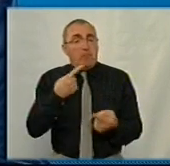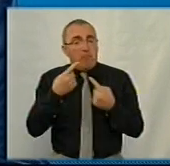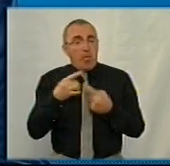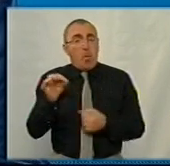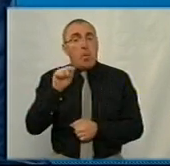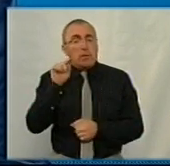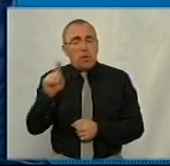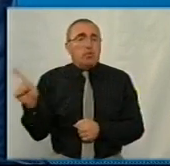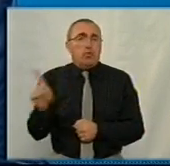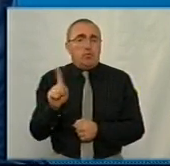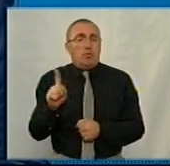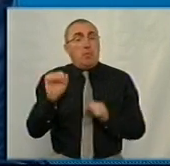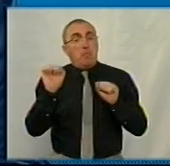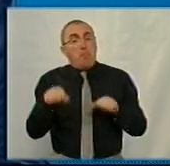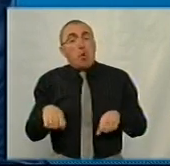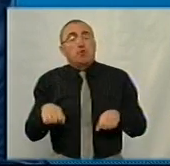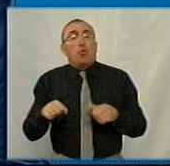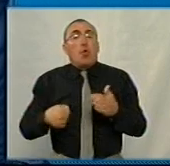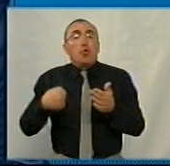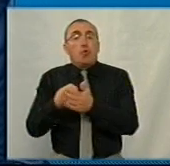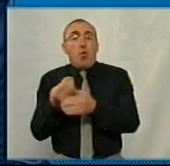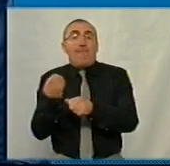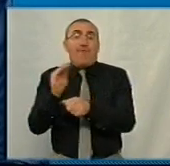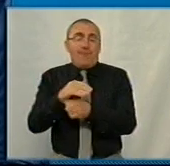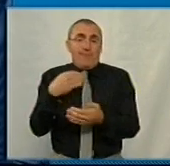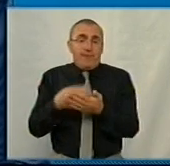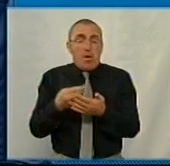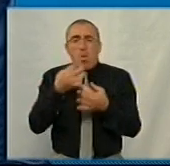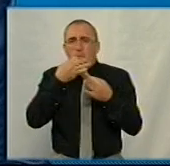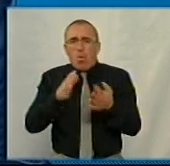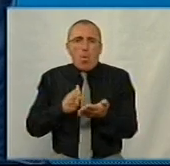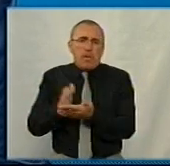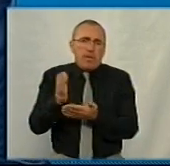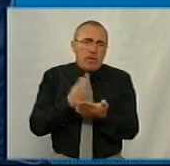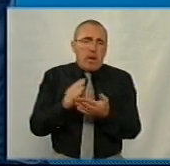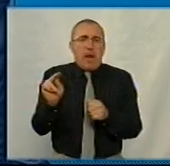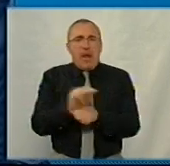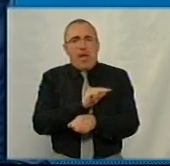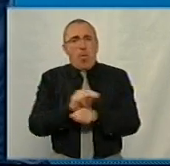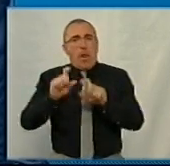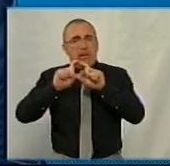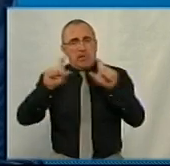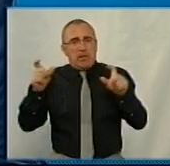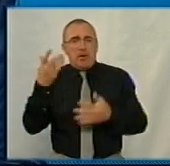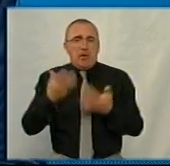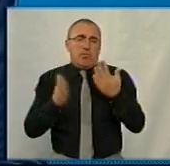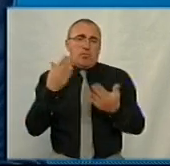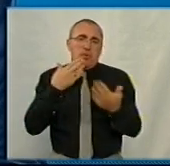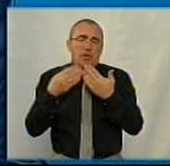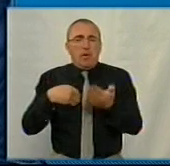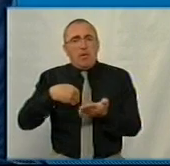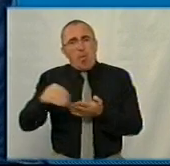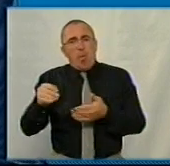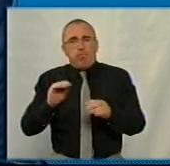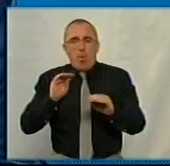саме про те, що це можливість дофінансування будь-якого направлення, будь-якого лікувального закладу, Якщо це буде стосуватися і закупівлі